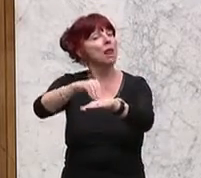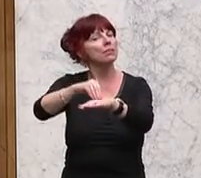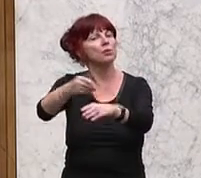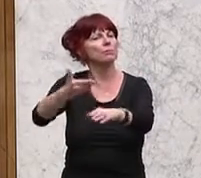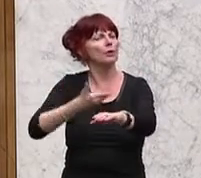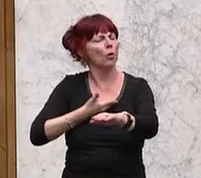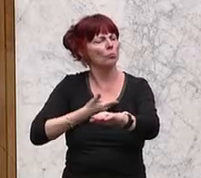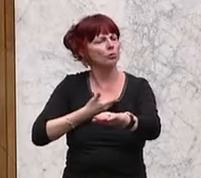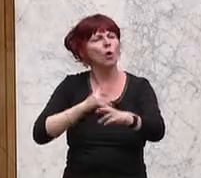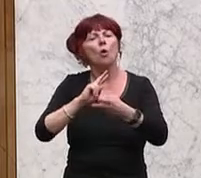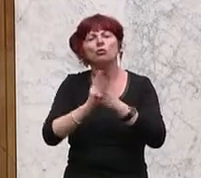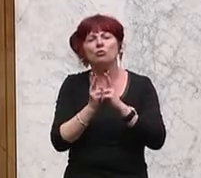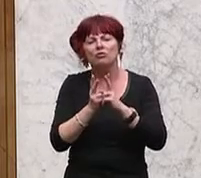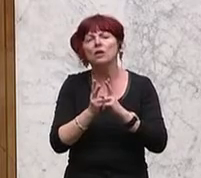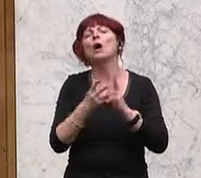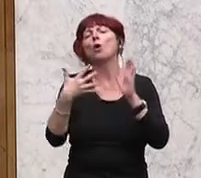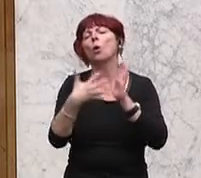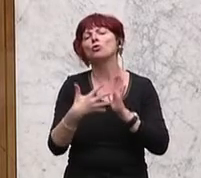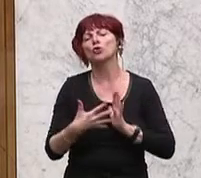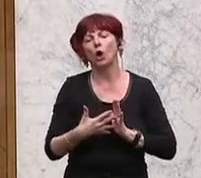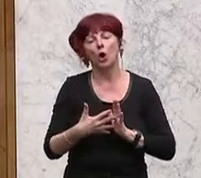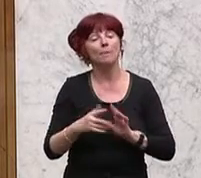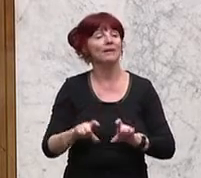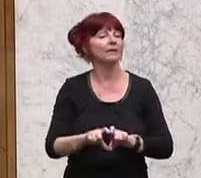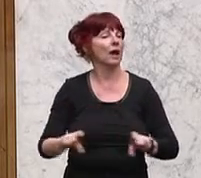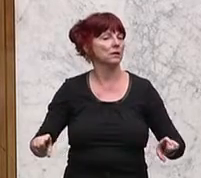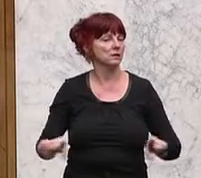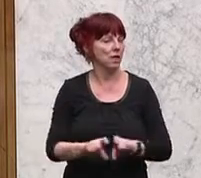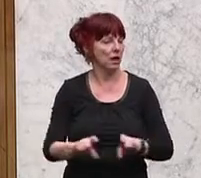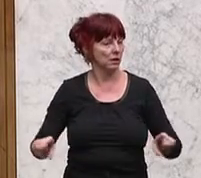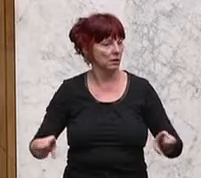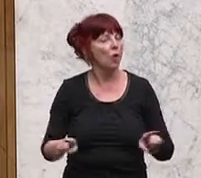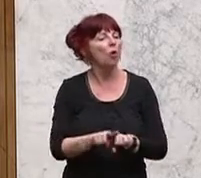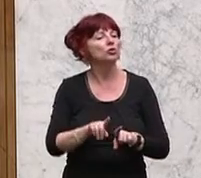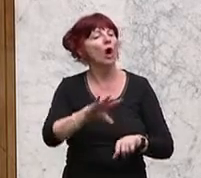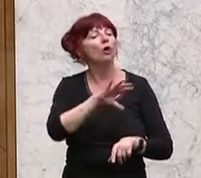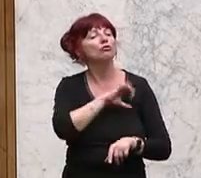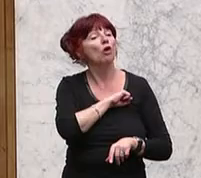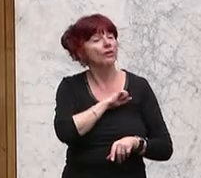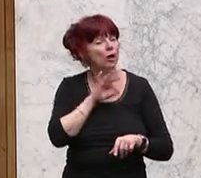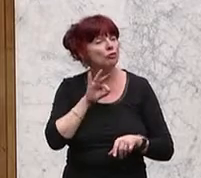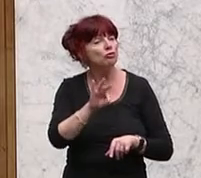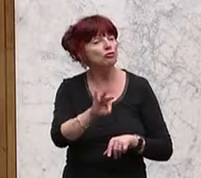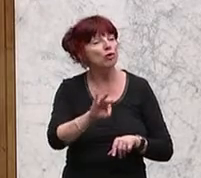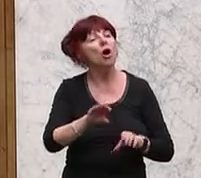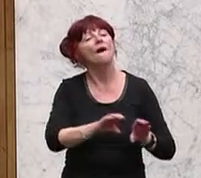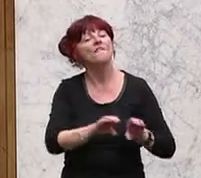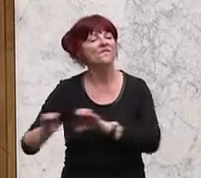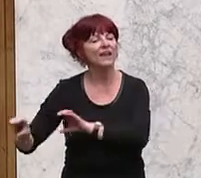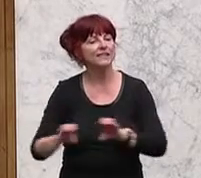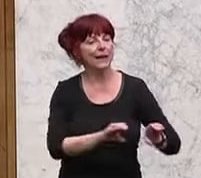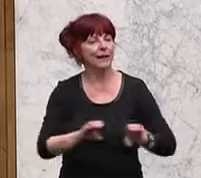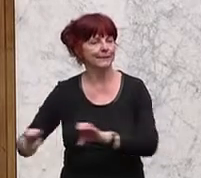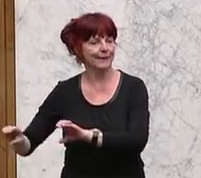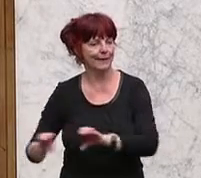Kontrolle der Kennzeichen. Da haben die Wechselkennzeichen eigentlich immer auch einen Vorteil. Das ist alles gut und schön. Aber jetzt geht es um die